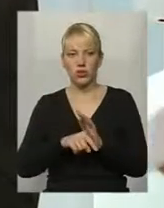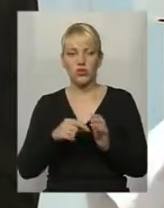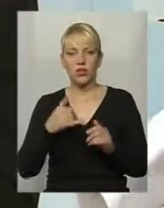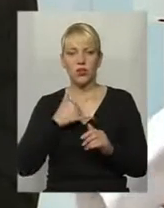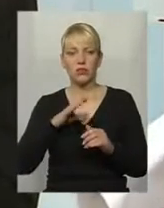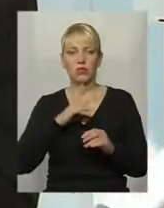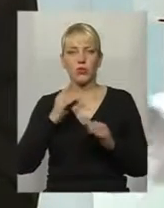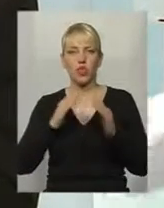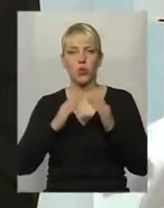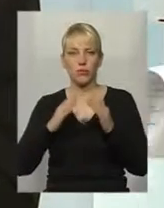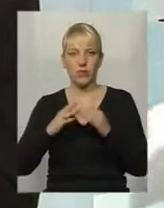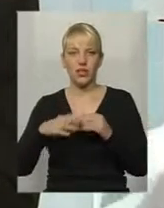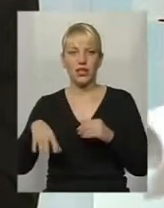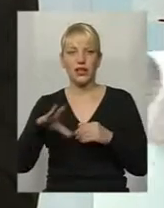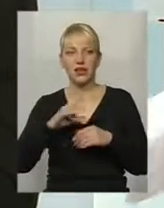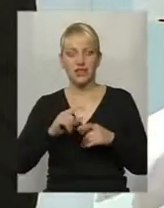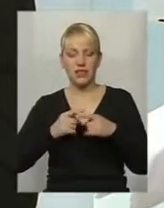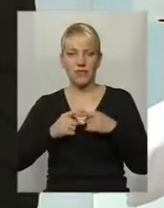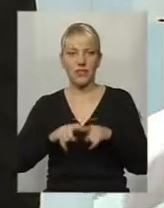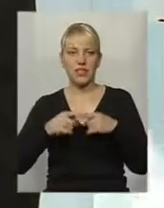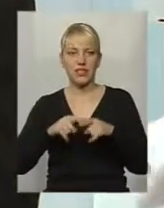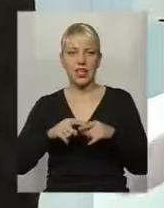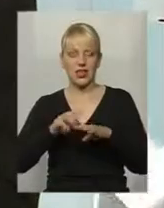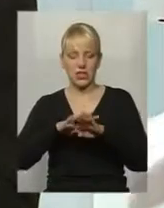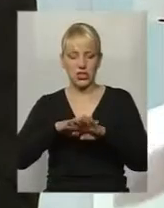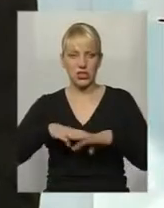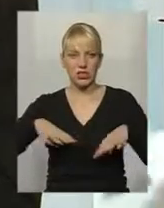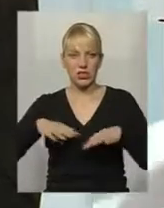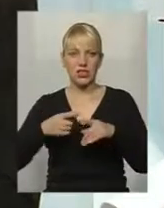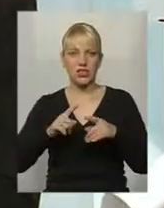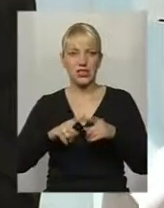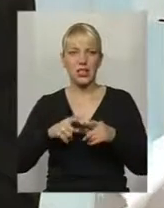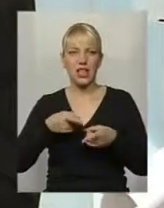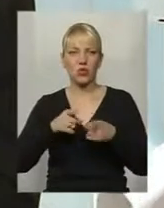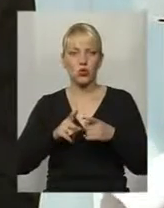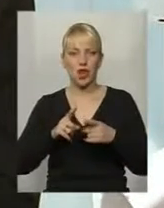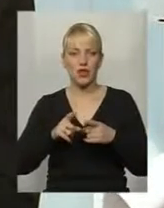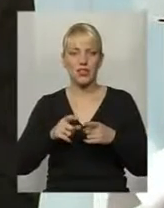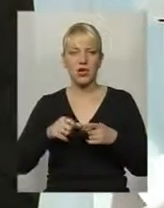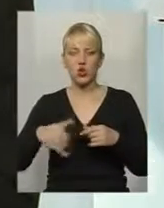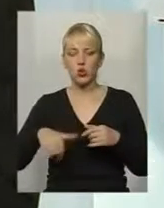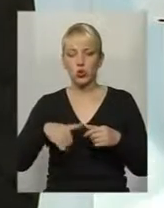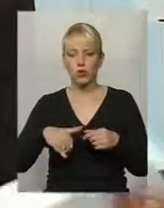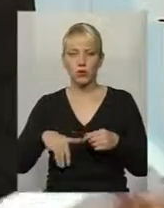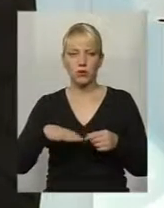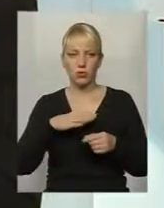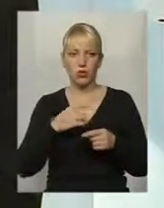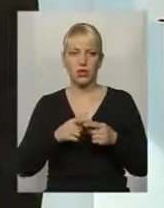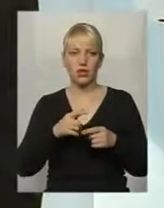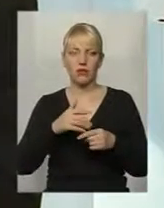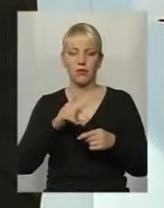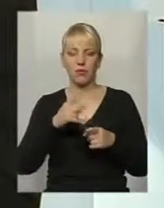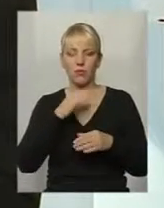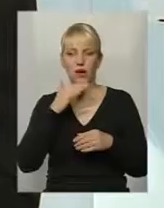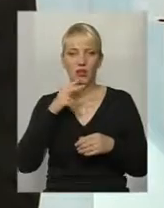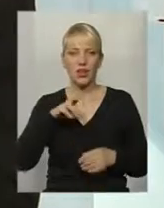були надомники. всі вв'язали авоськи, натуральні, хороші сумки. Сумков'язальниці були. Тому дуже багато